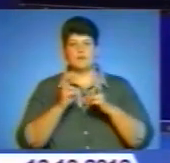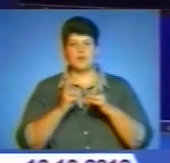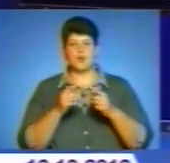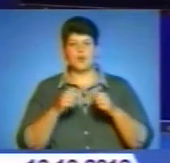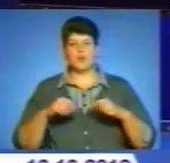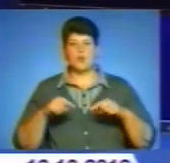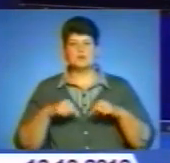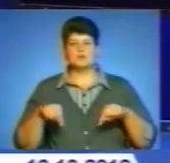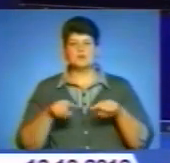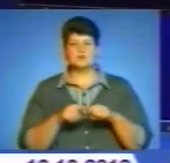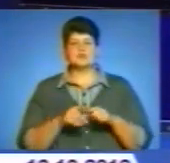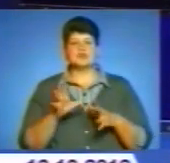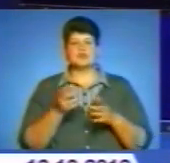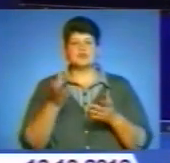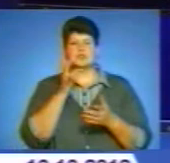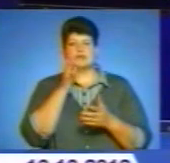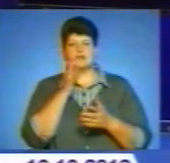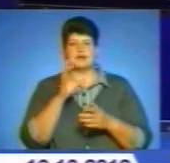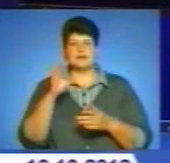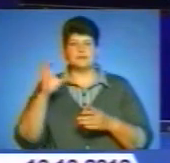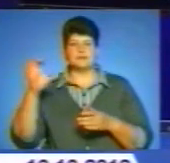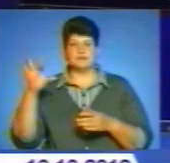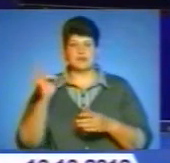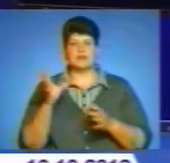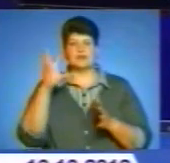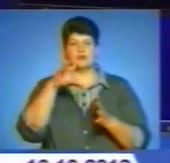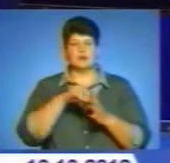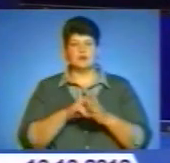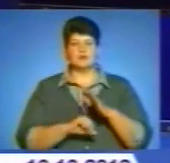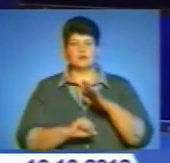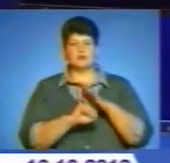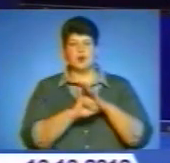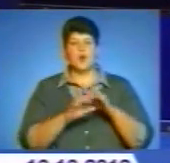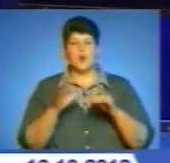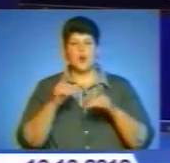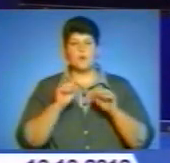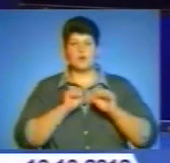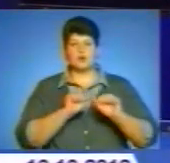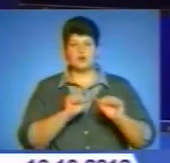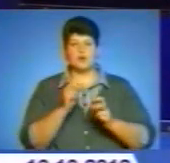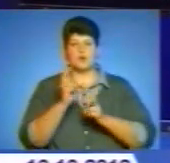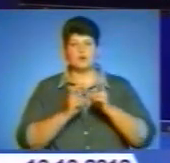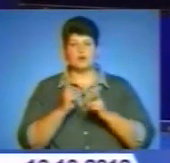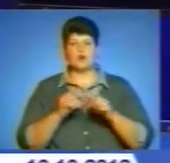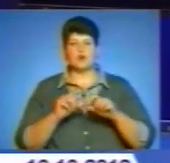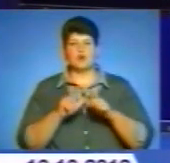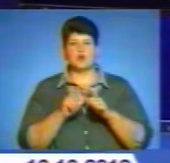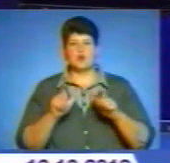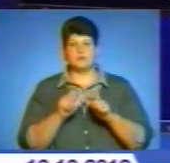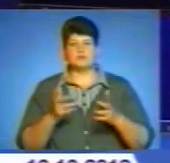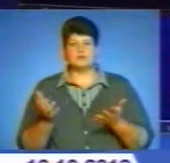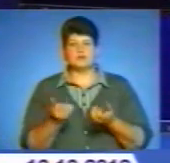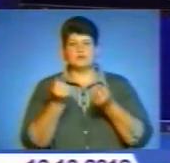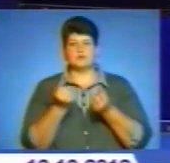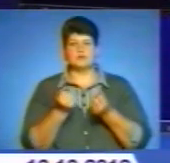За словами президента, лише завдяки ще за радянських часів закладеному фундаменту оборонно-промисловий комплекс вдалося зберегти, а